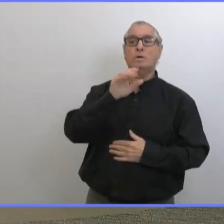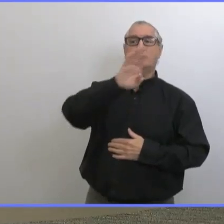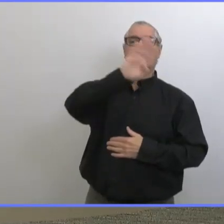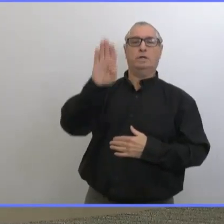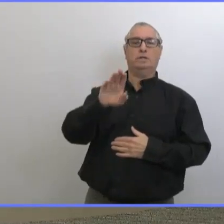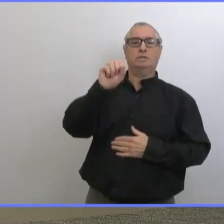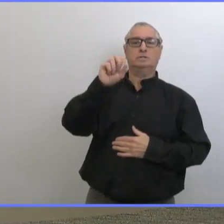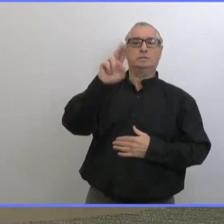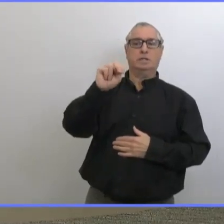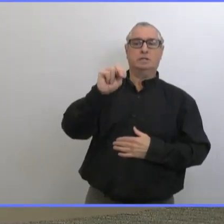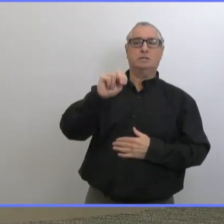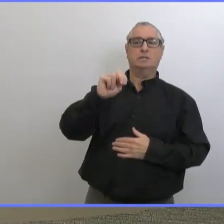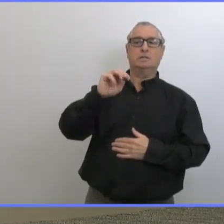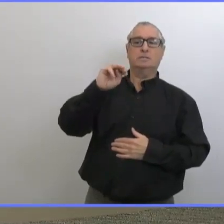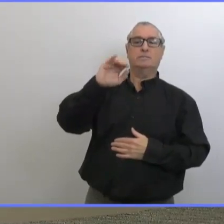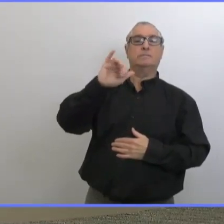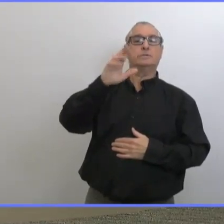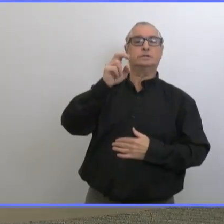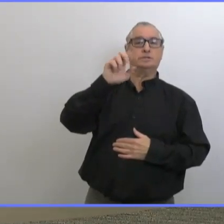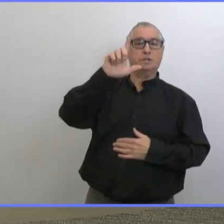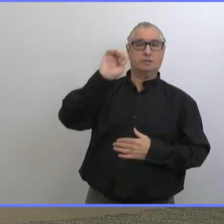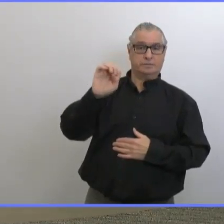du Brandon Sun, Michel.